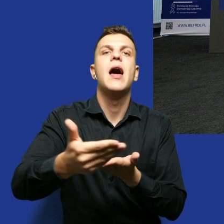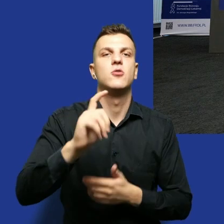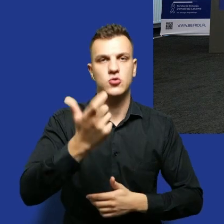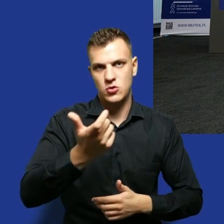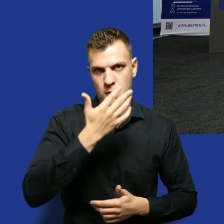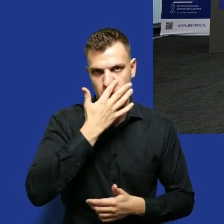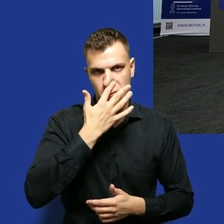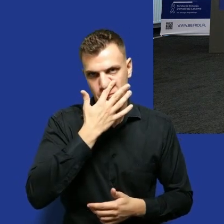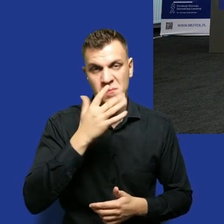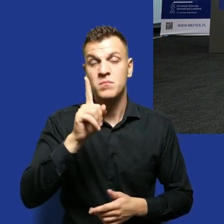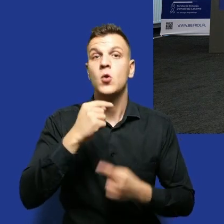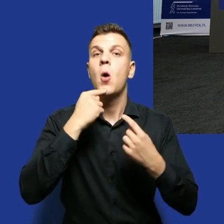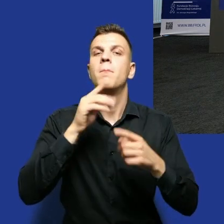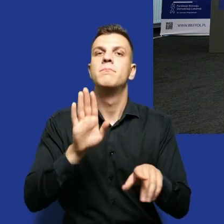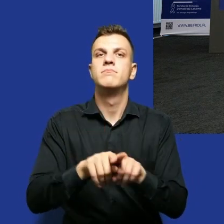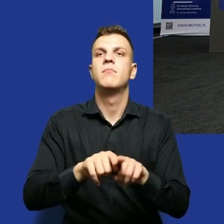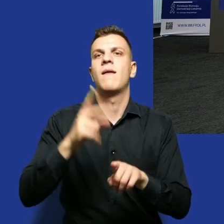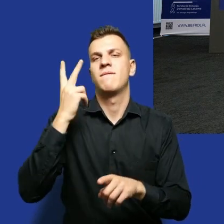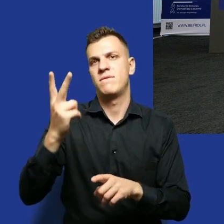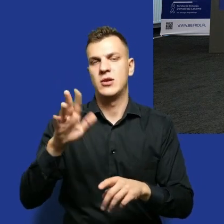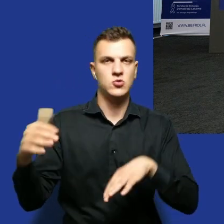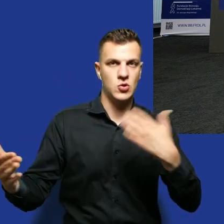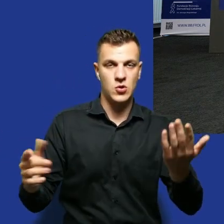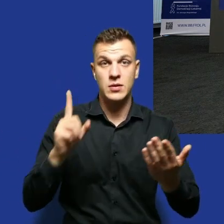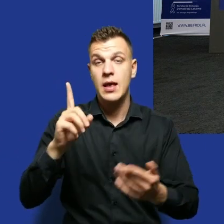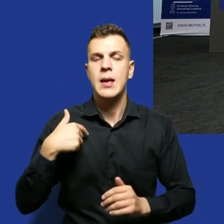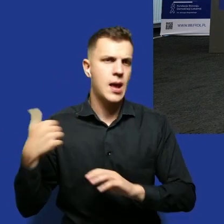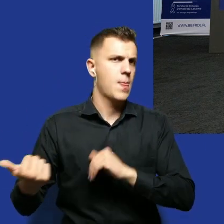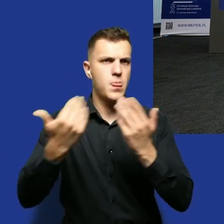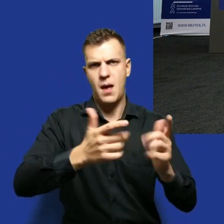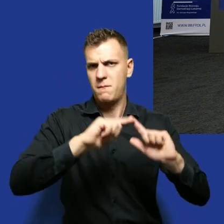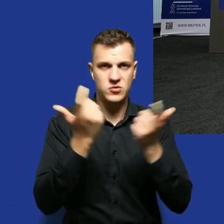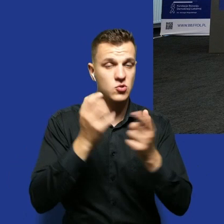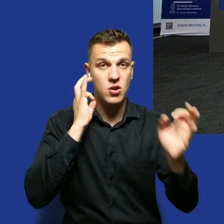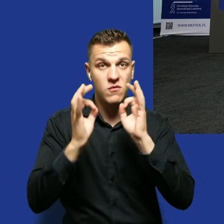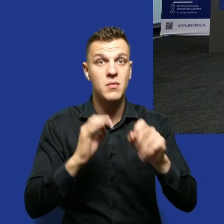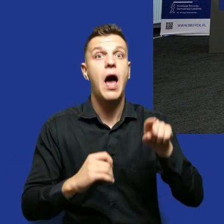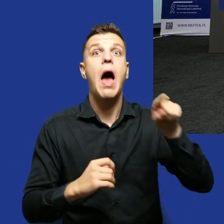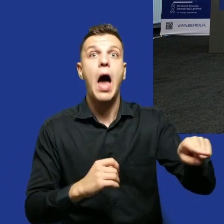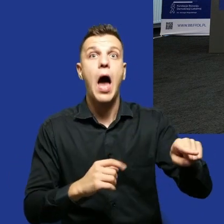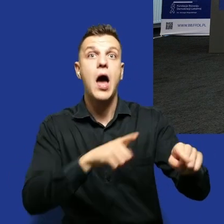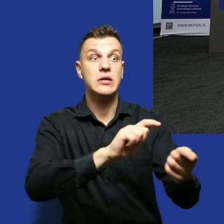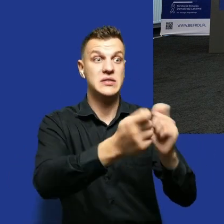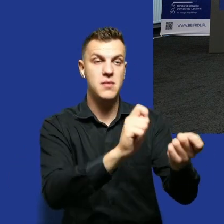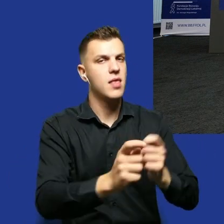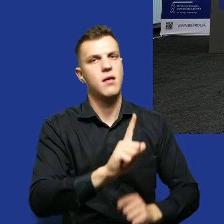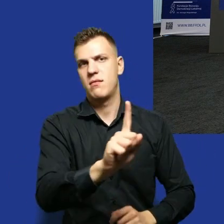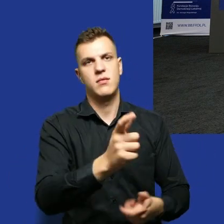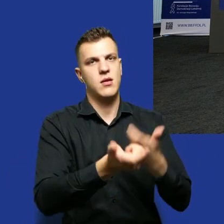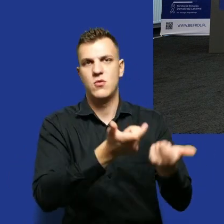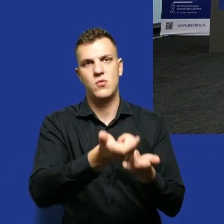połóżmy tą odpowiedzialność na dwie strony. Okej, ja udostępniam wszystko, ale druga strona tym nie manipuluje. Znaczy jakby to